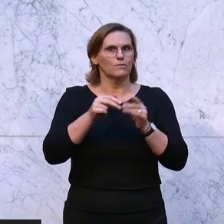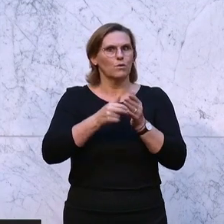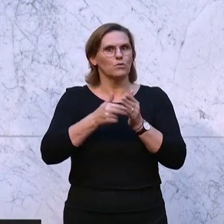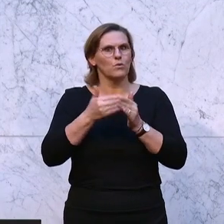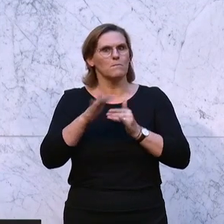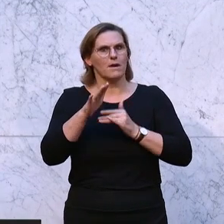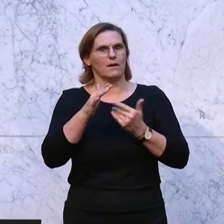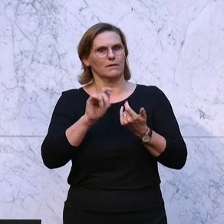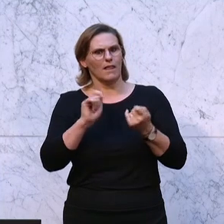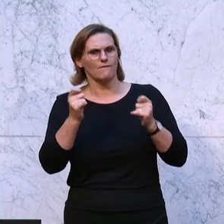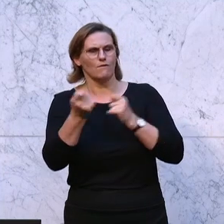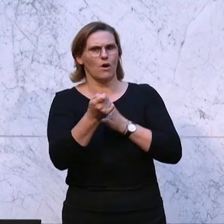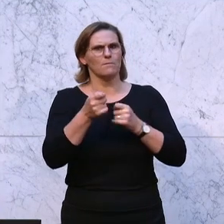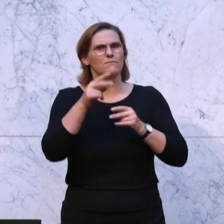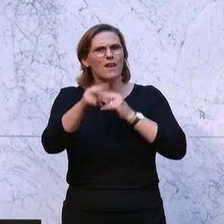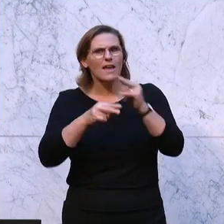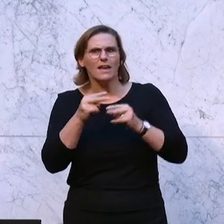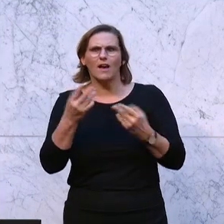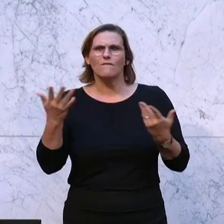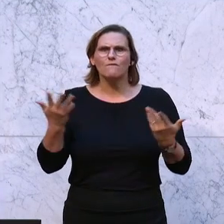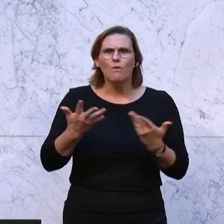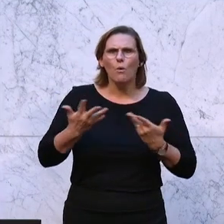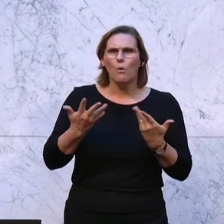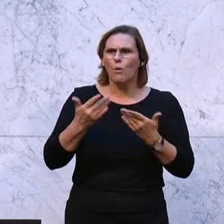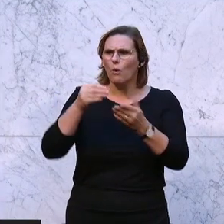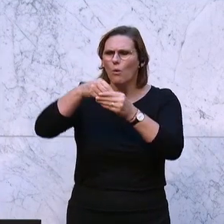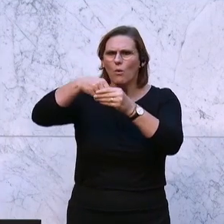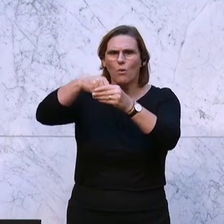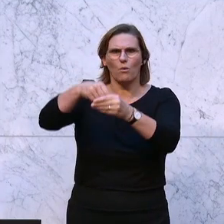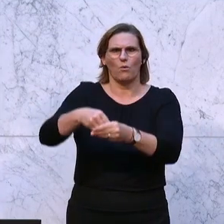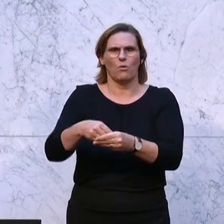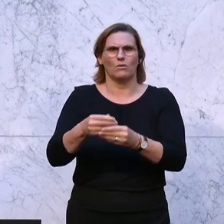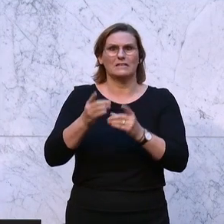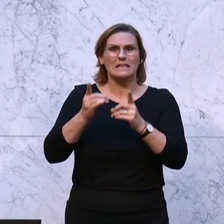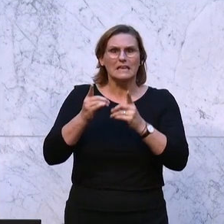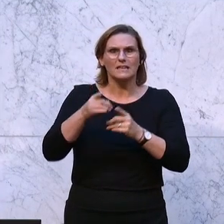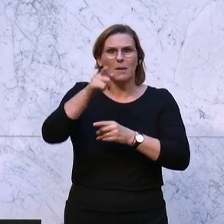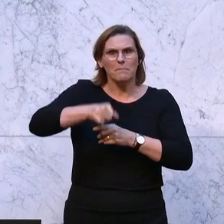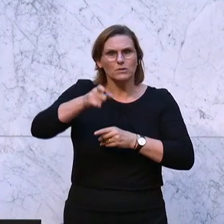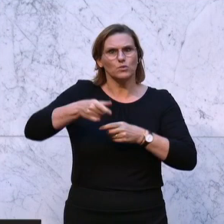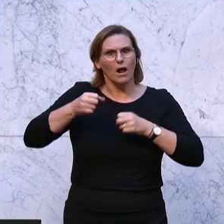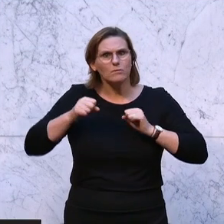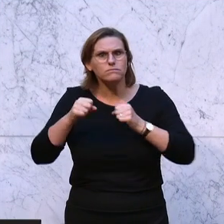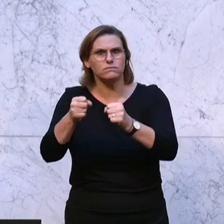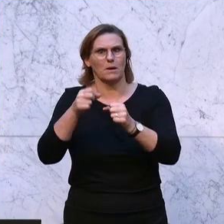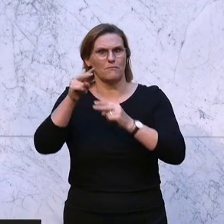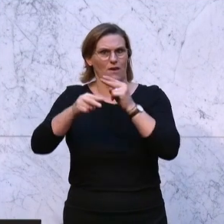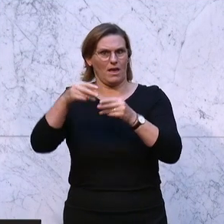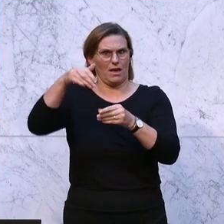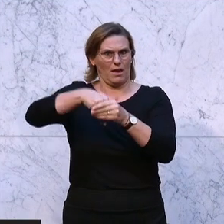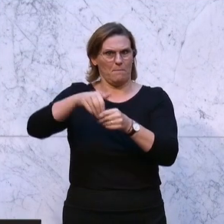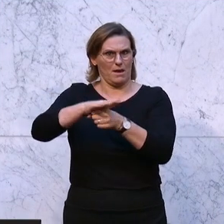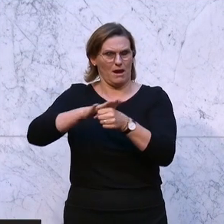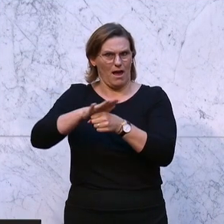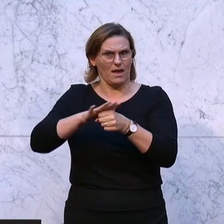Reformen im Bereich der Pflege? Wo sind diese abgebildet? Wo ist die dringende Personaloffensive in der Pflege? Wo